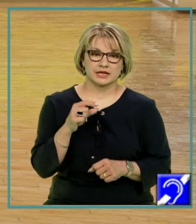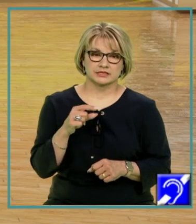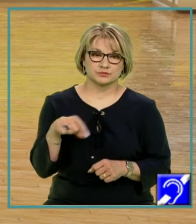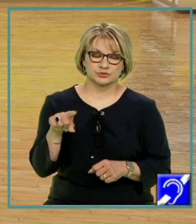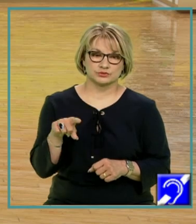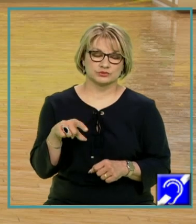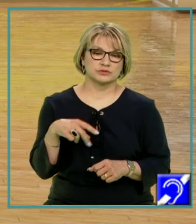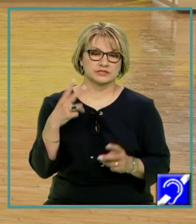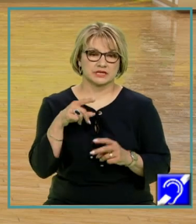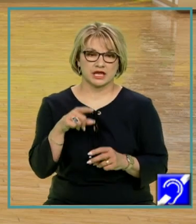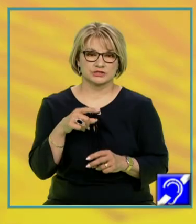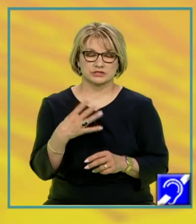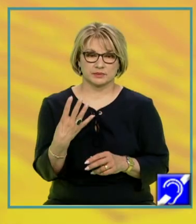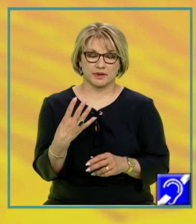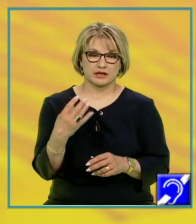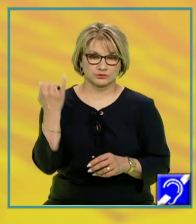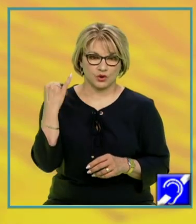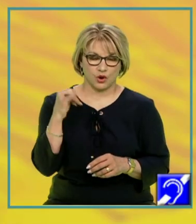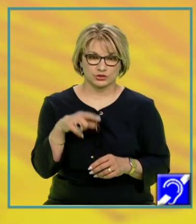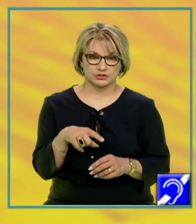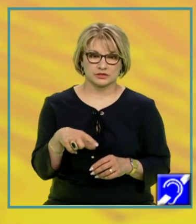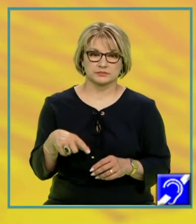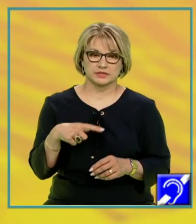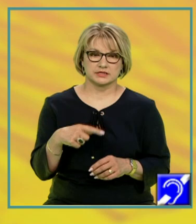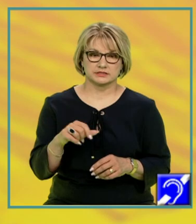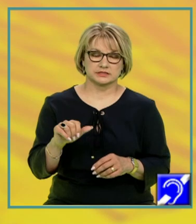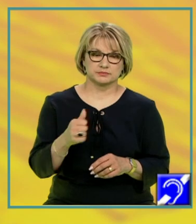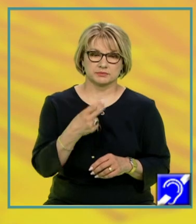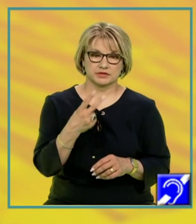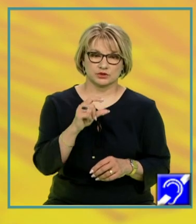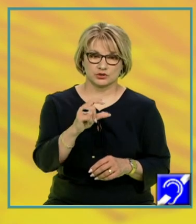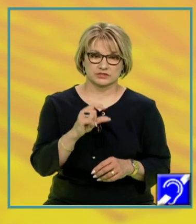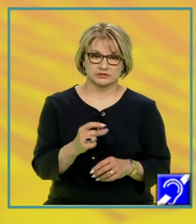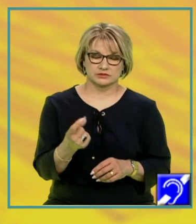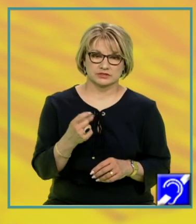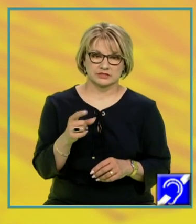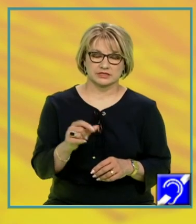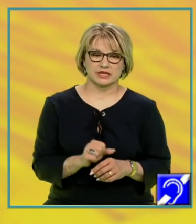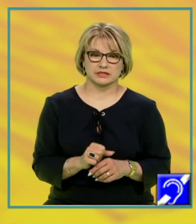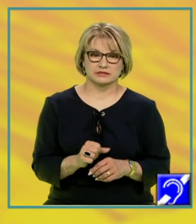răspunsurile, înțelegerea acestor patru concepte se regăsește în chiar primele două secțiuni din prolegomene.